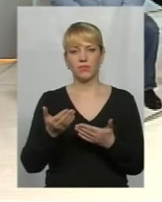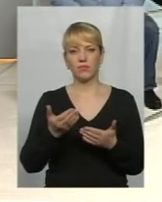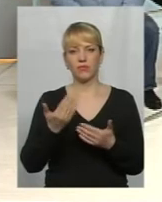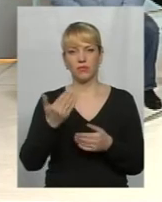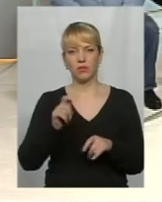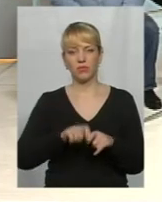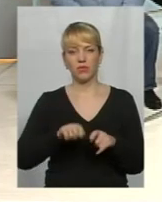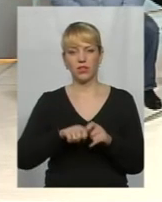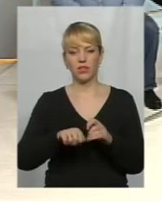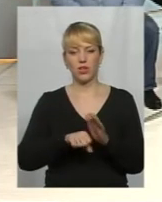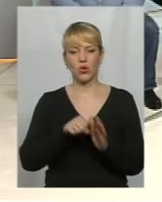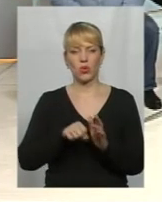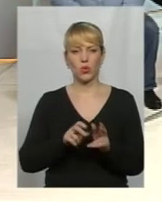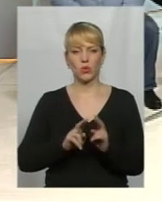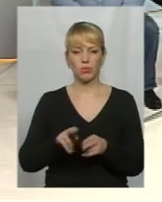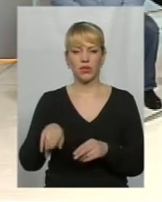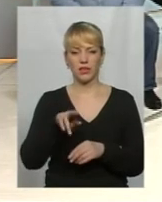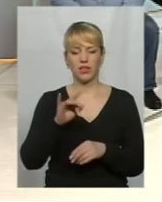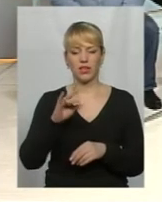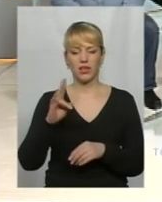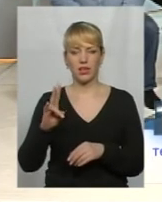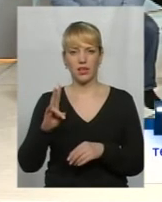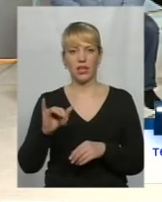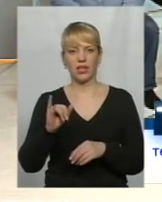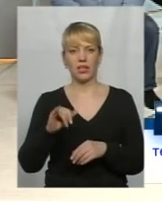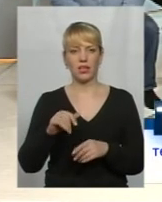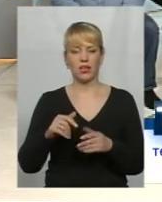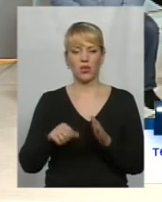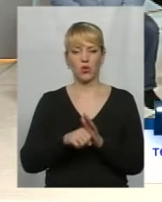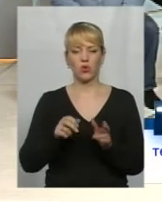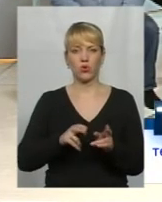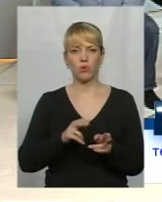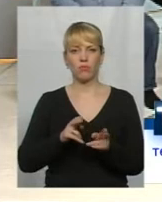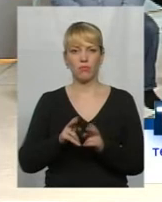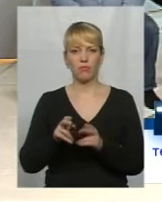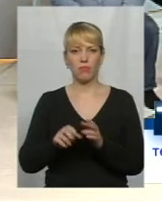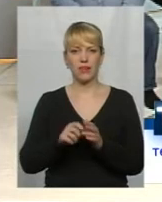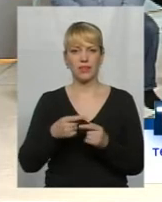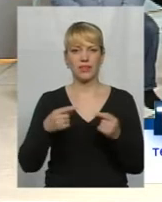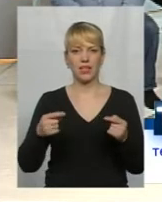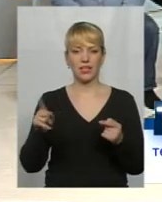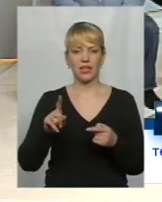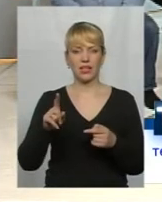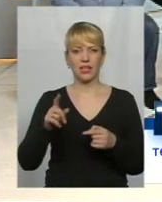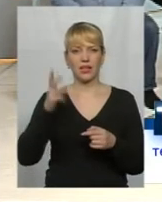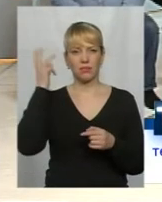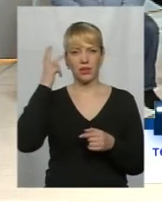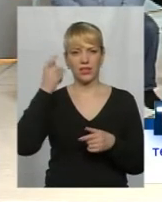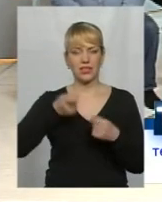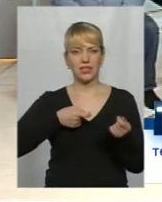ДНР, контрабанда, яку звала на все країна, Хмельницький, Базар.